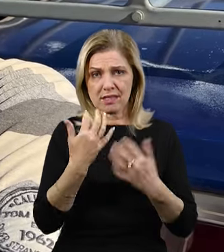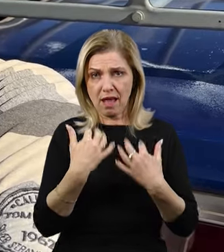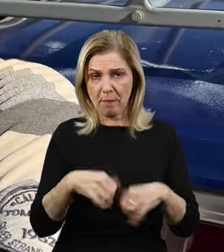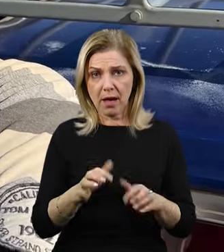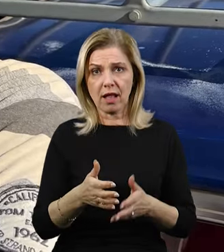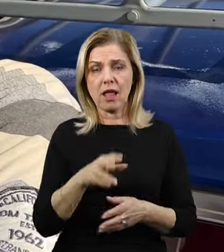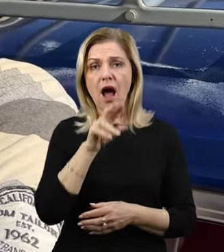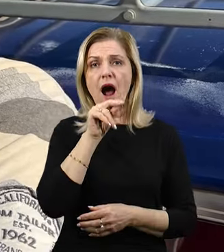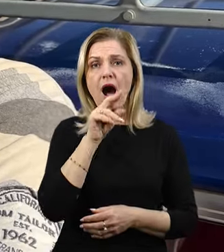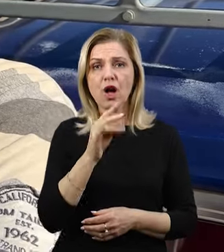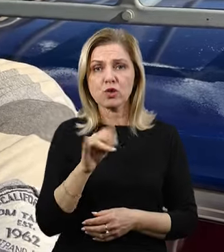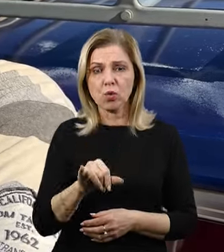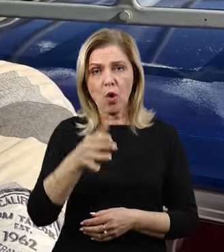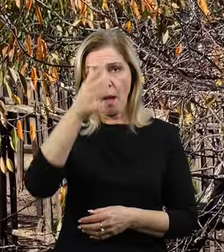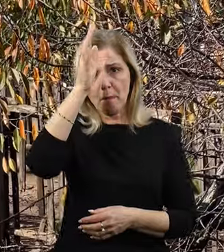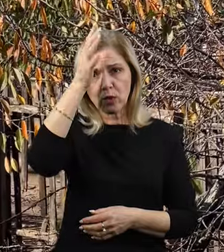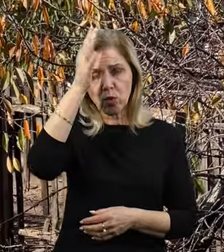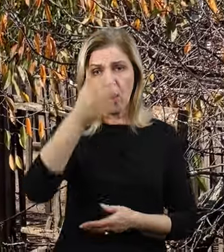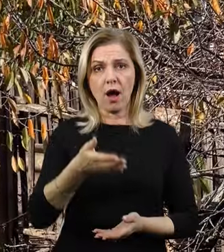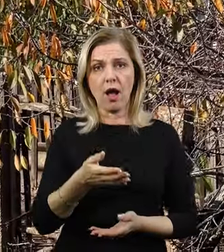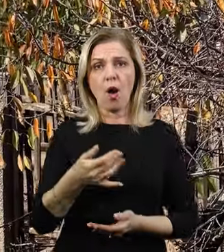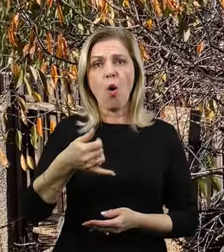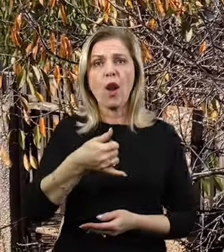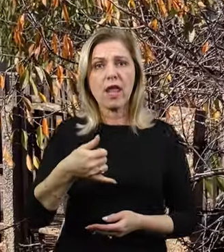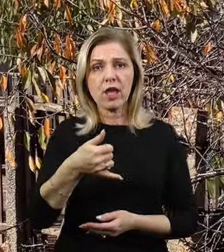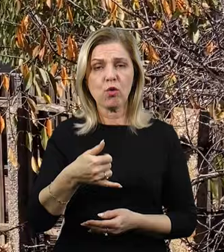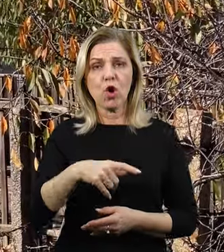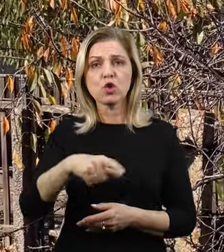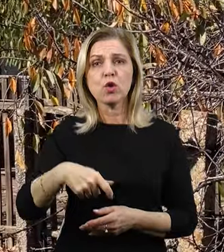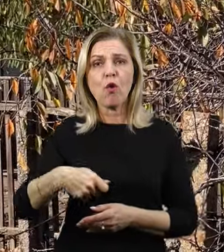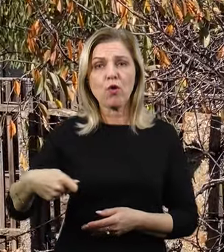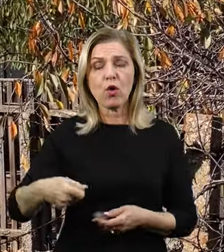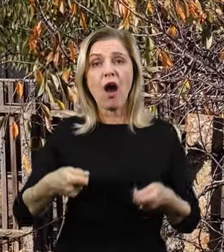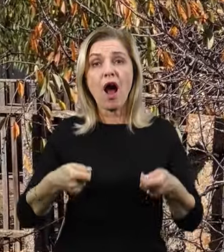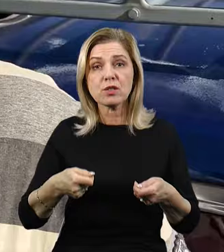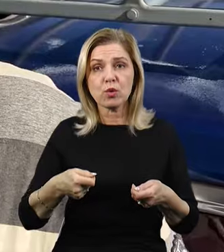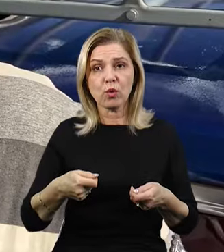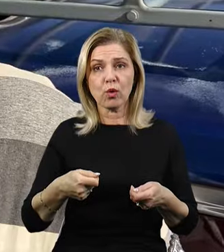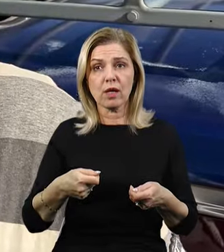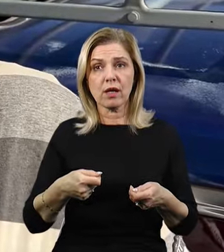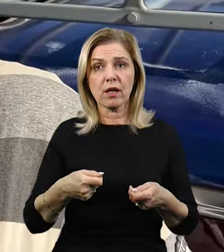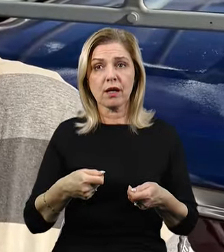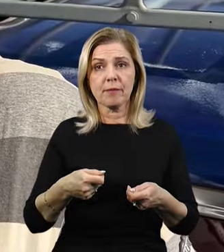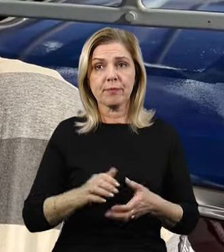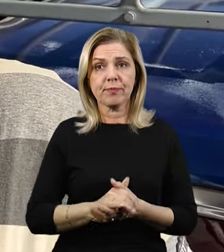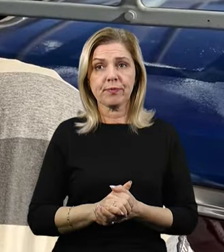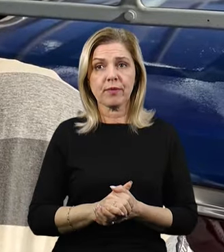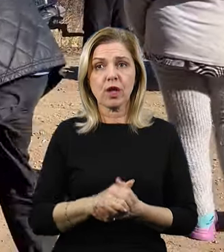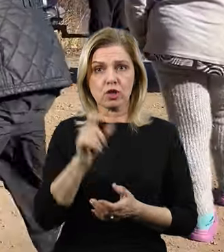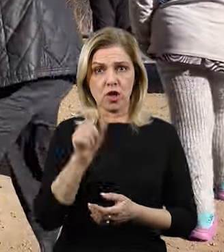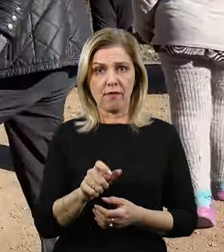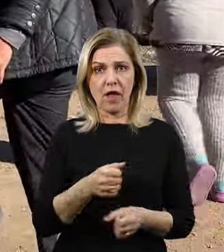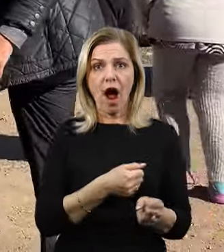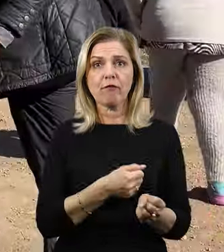качку, петуха, олію, сковородку, кастрюлю. Ну, шість чоловік з автоматом зайшло.